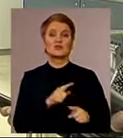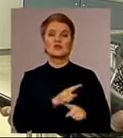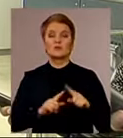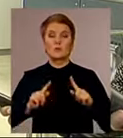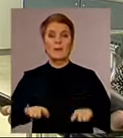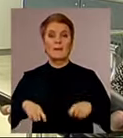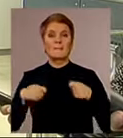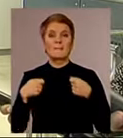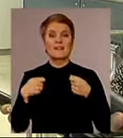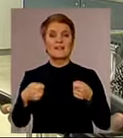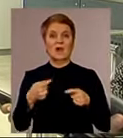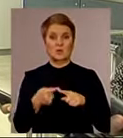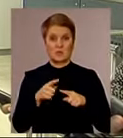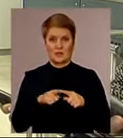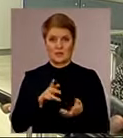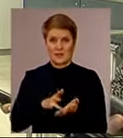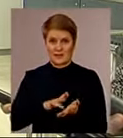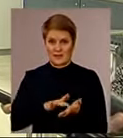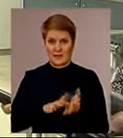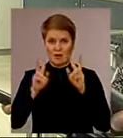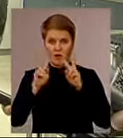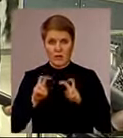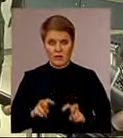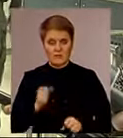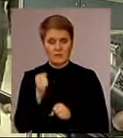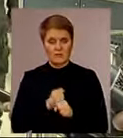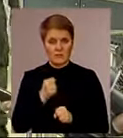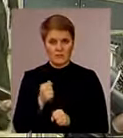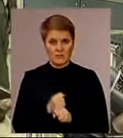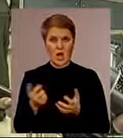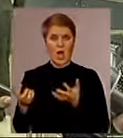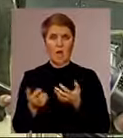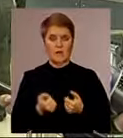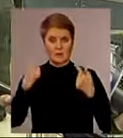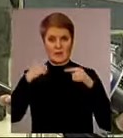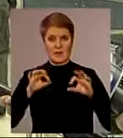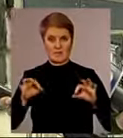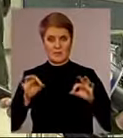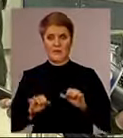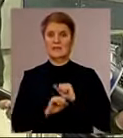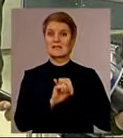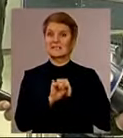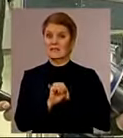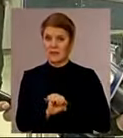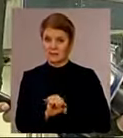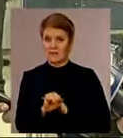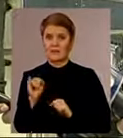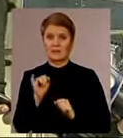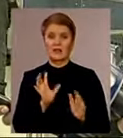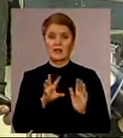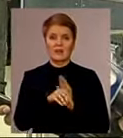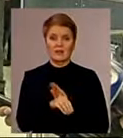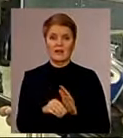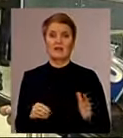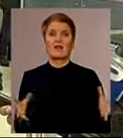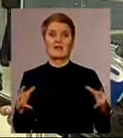передачу цих даних, аналіз, обробку, якщо потрібно отримання цієї інформації, захист і інтеграцію